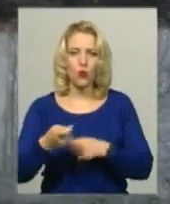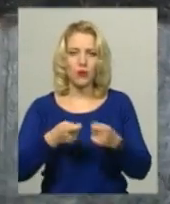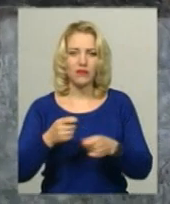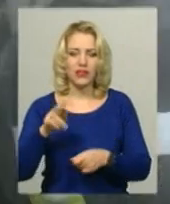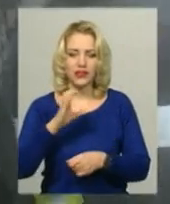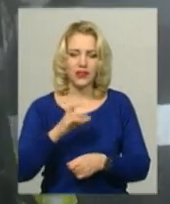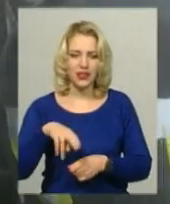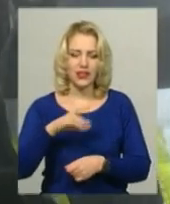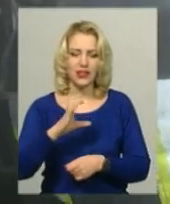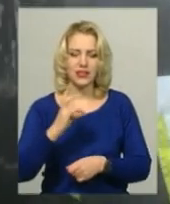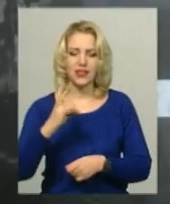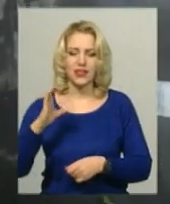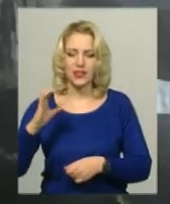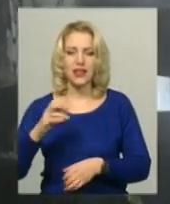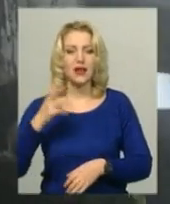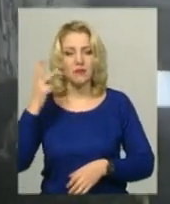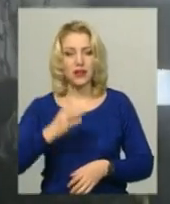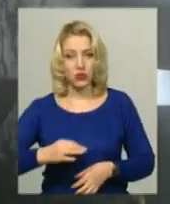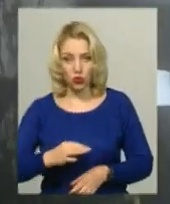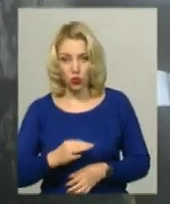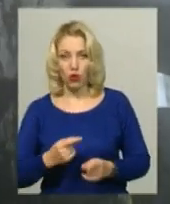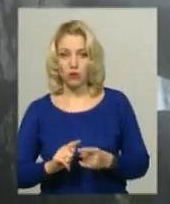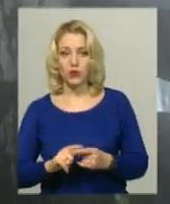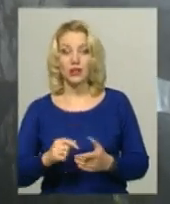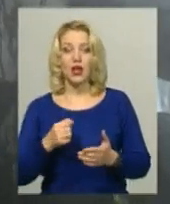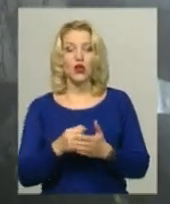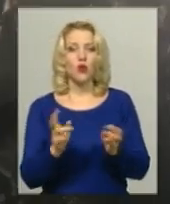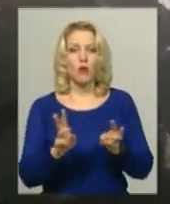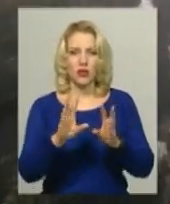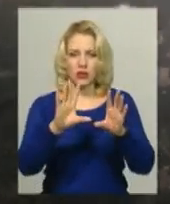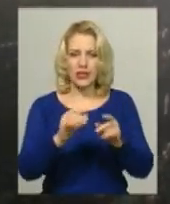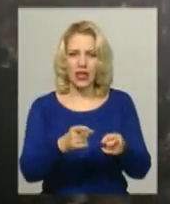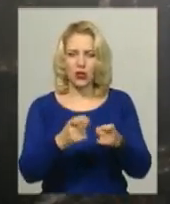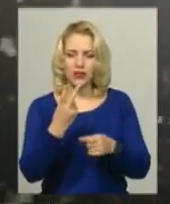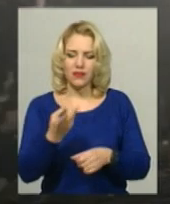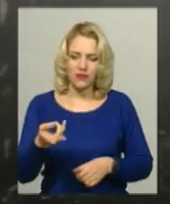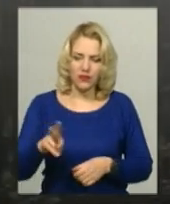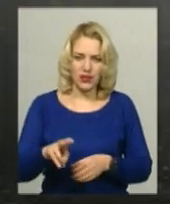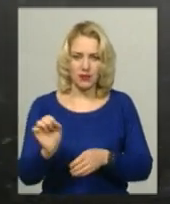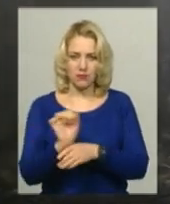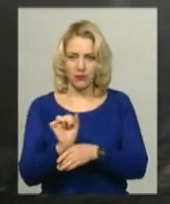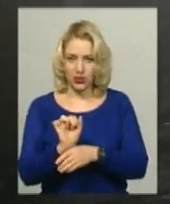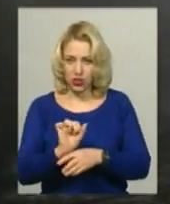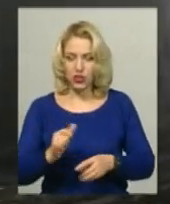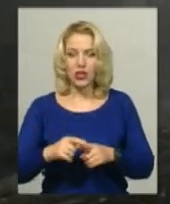Хмельницькій області Віталій Гречанюк. До пожежогасіння залучили дві одиниці спецтехніки та десять рятувальників. Під час